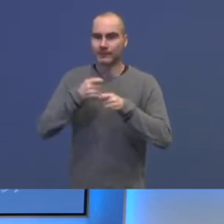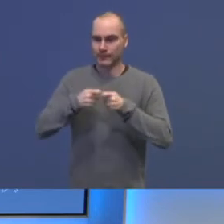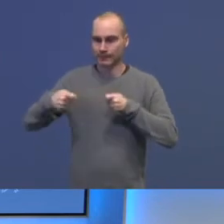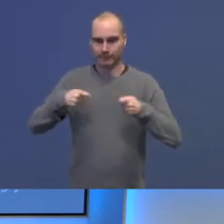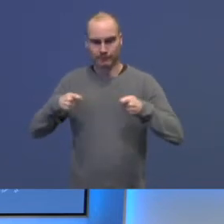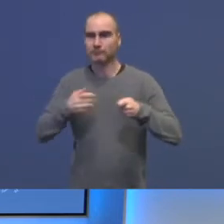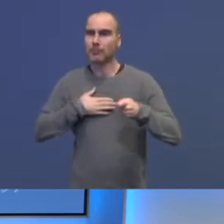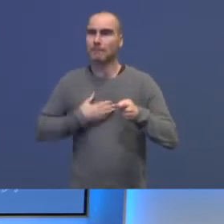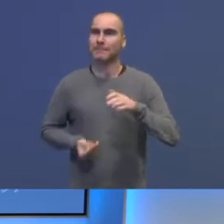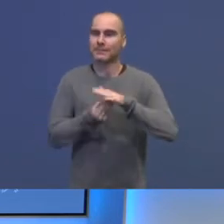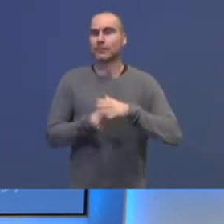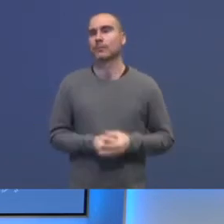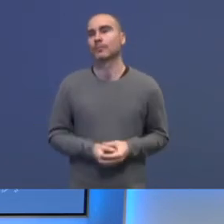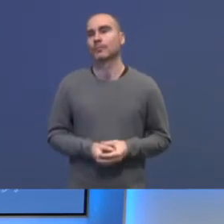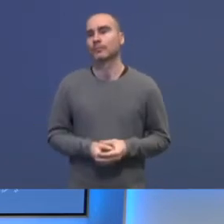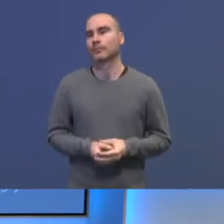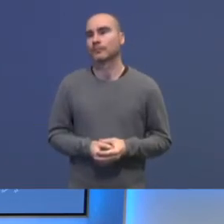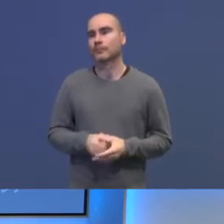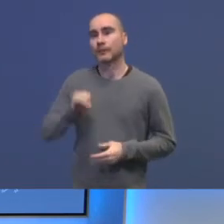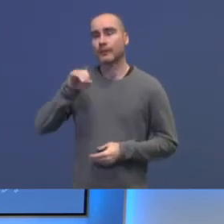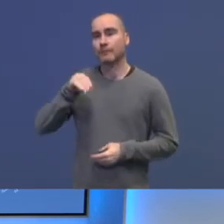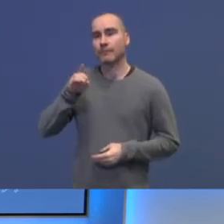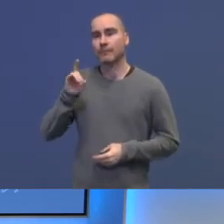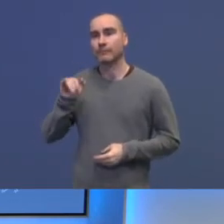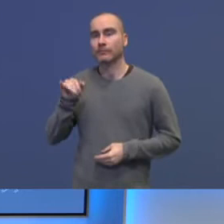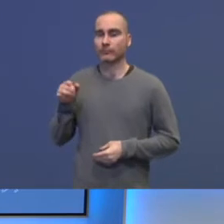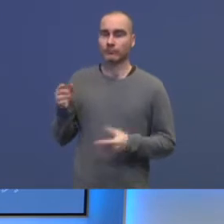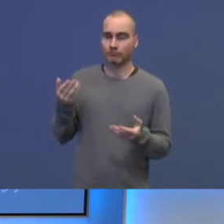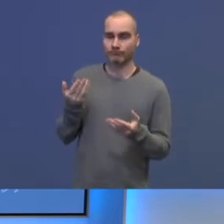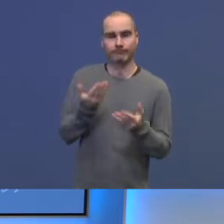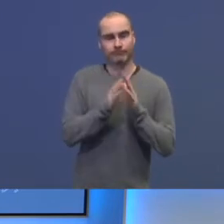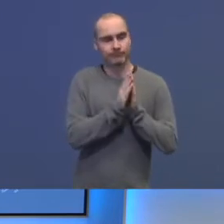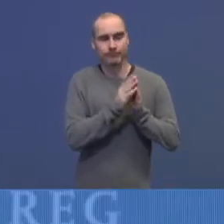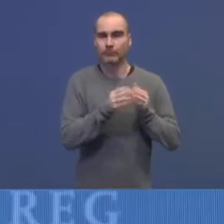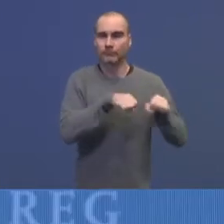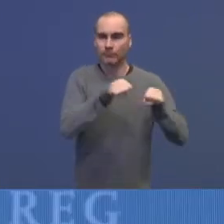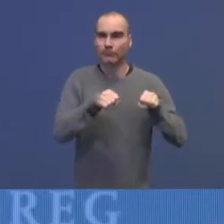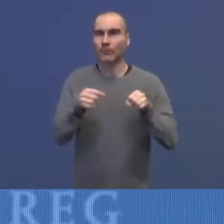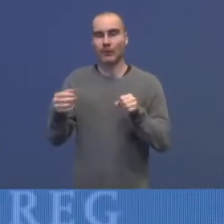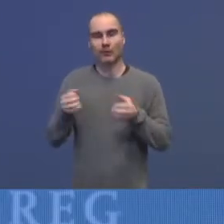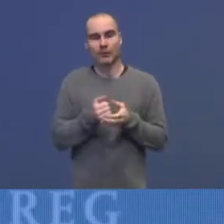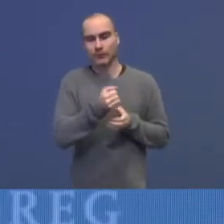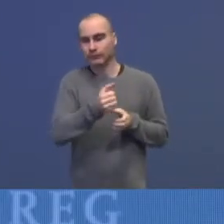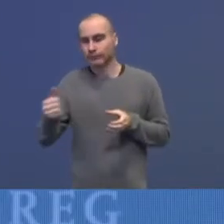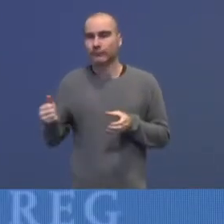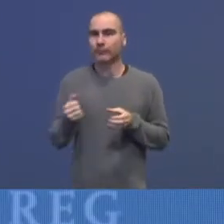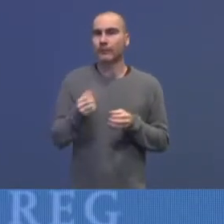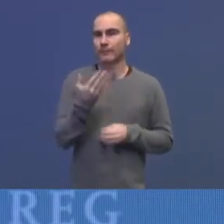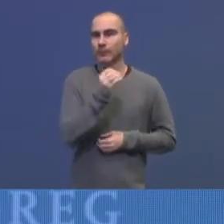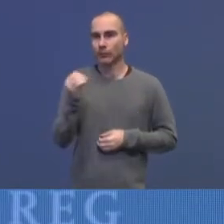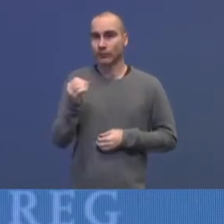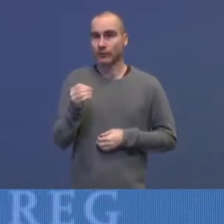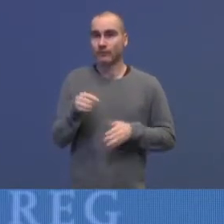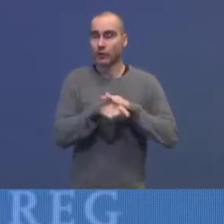bistå. Imdi har anmodet kommunene om å bosette 35.000 flyktninger, og fristen for å melde